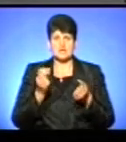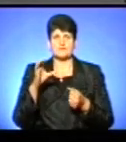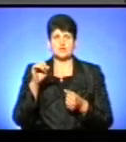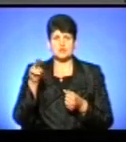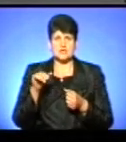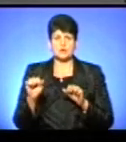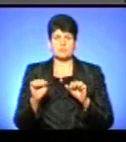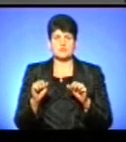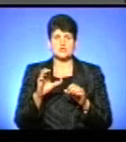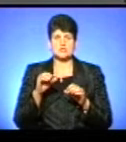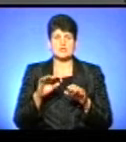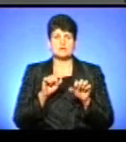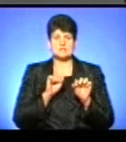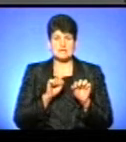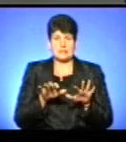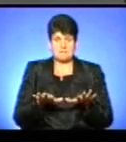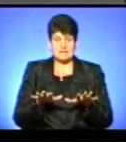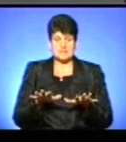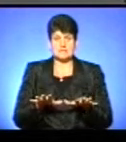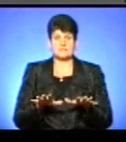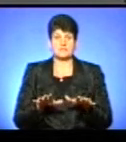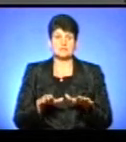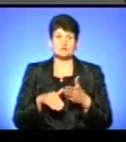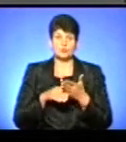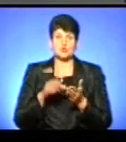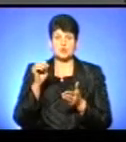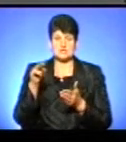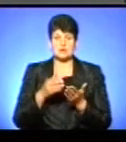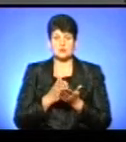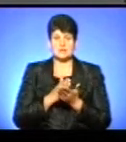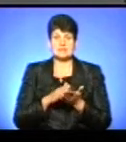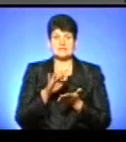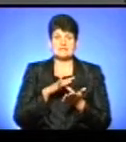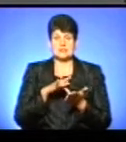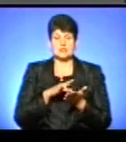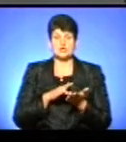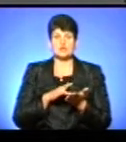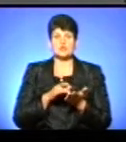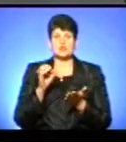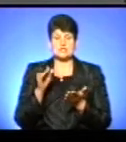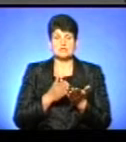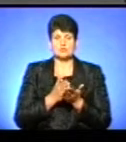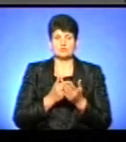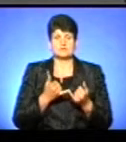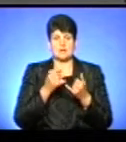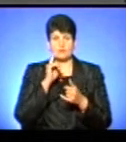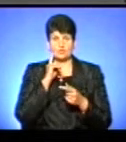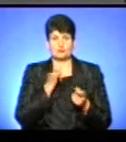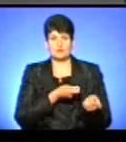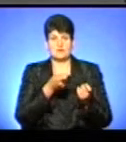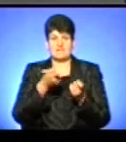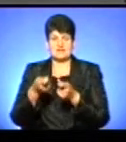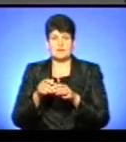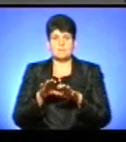соціального захисту на місці і за допомогою соціальних служб, зокрема, центрами соціальних служб для молоді, будуть доставлені по місцю